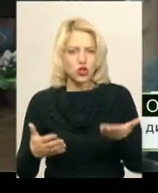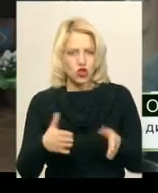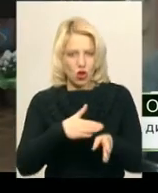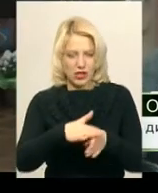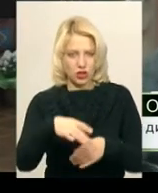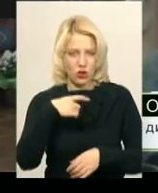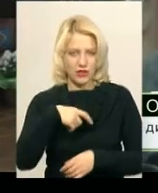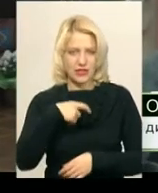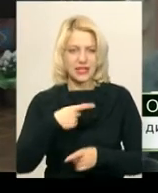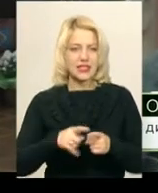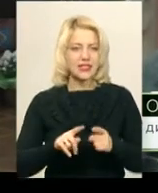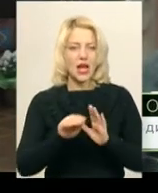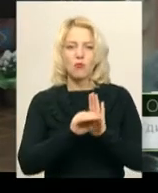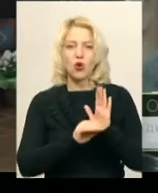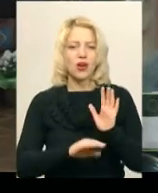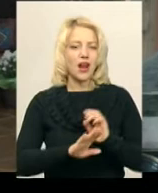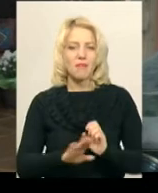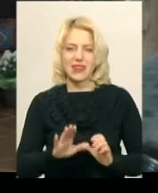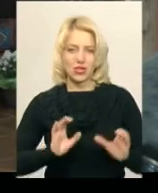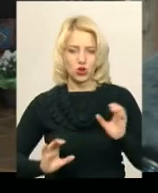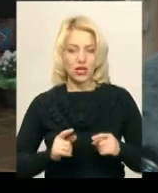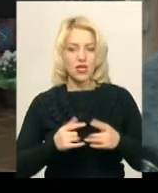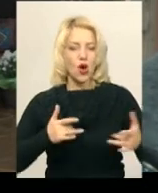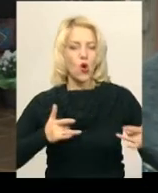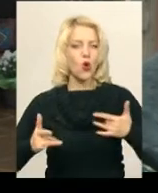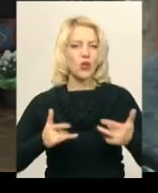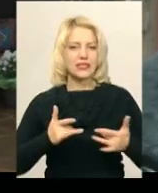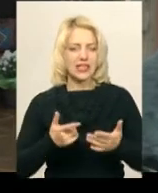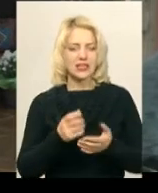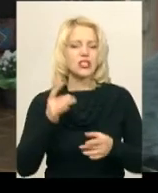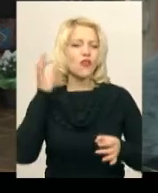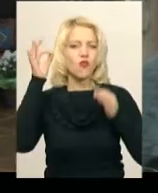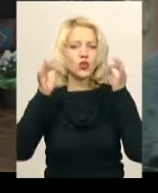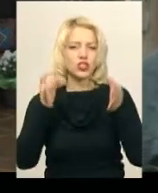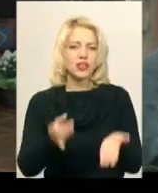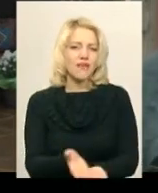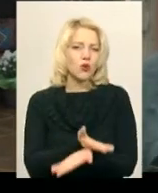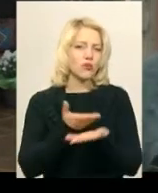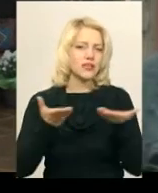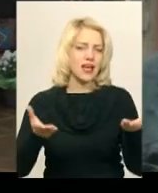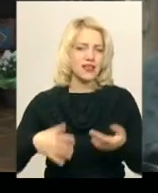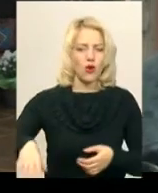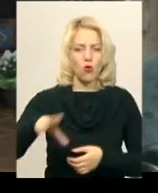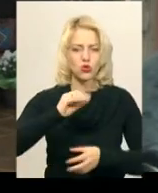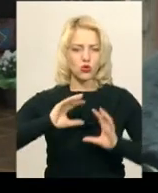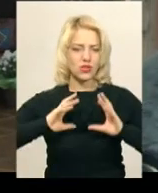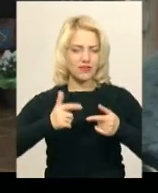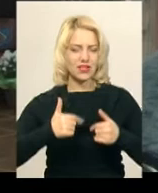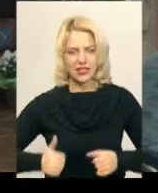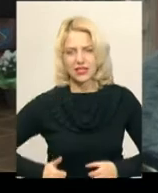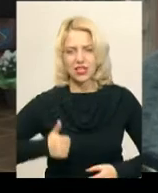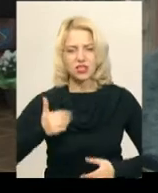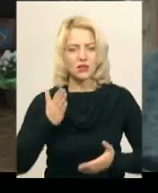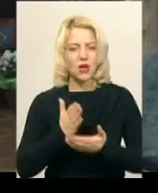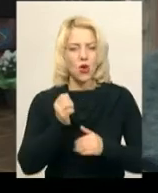студентська, це концертний твір, який звучить на всіх сценах світу провідних і за честь виконати цей твір має